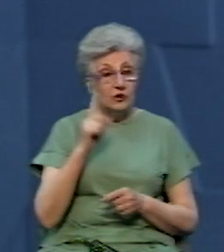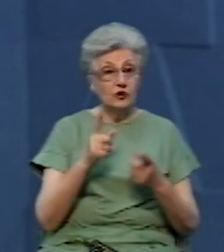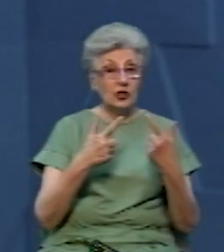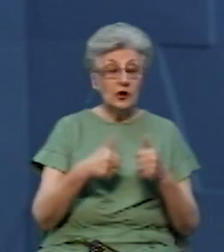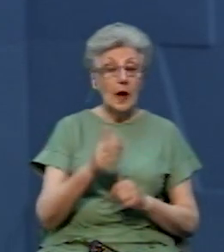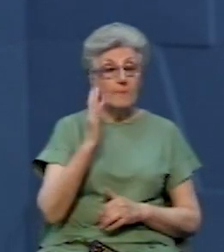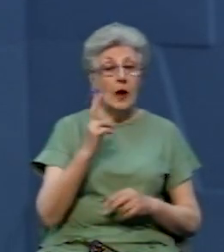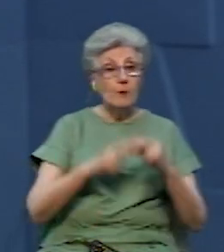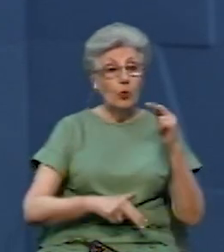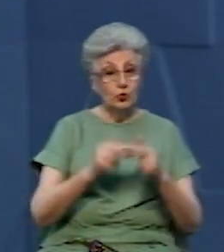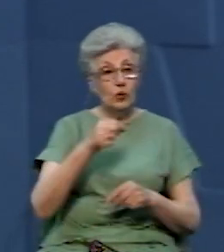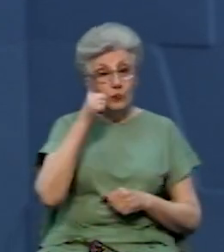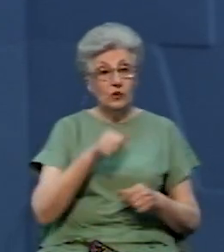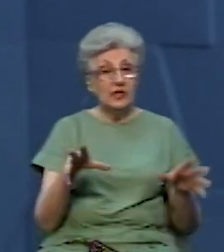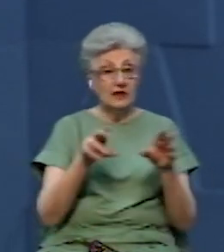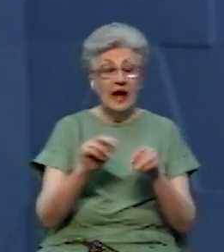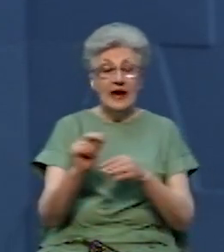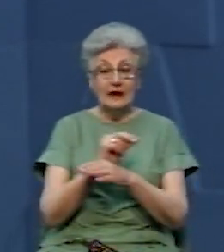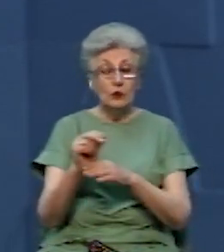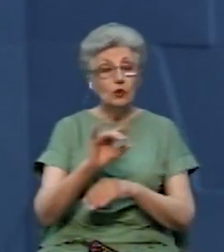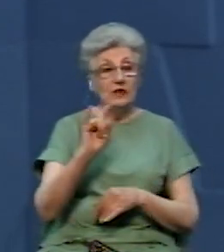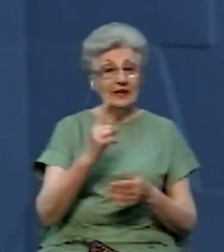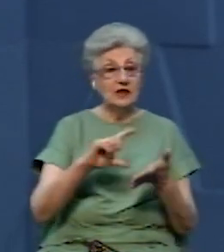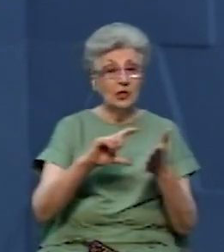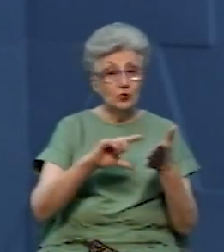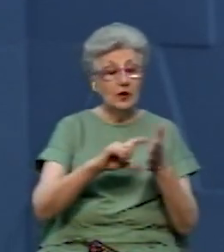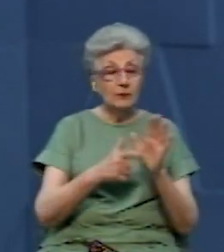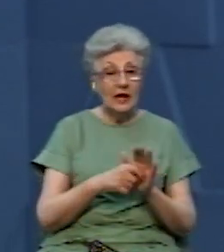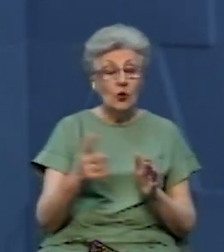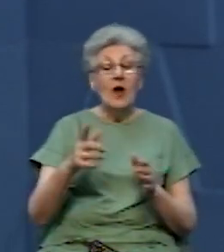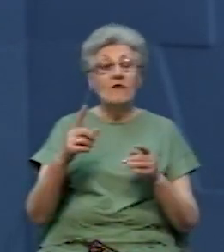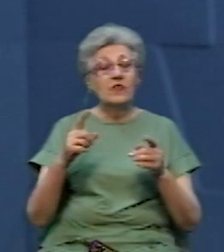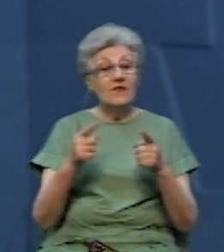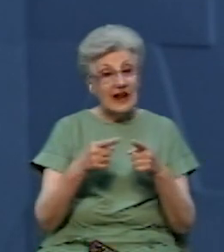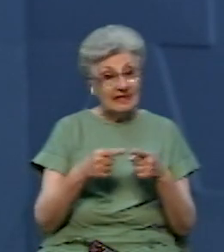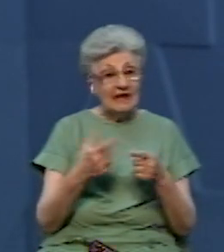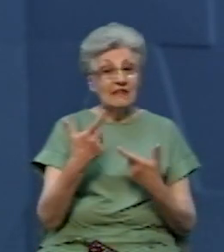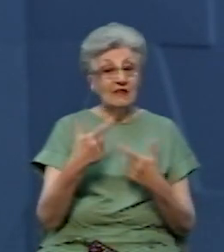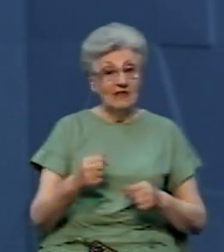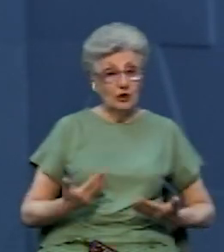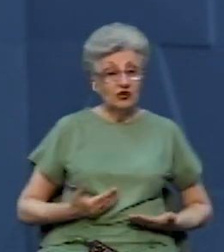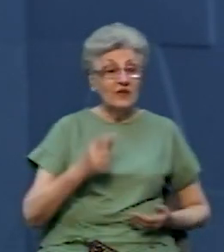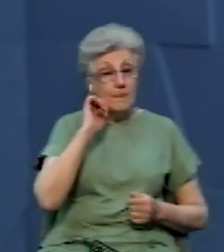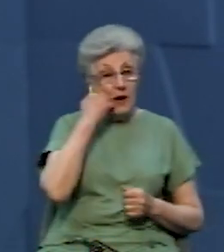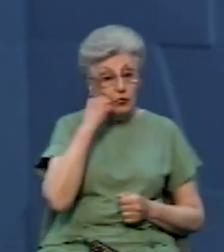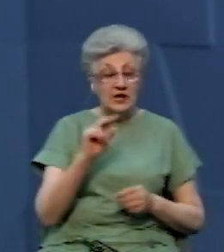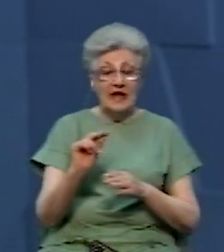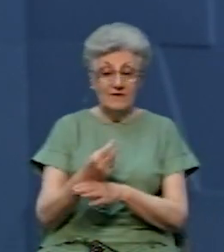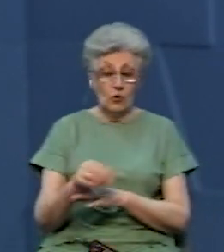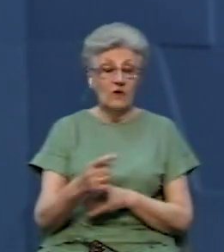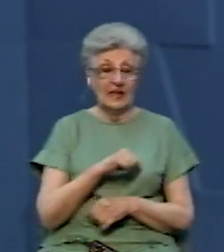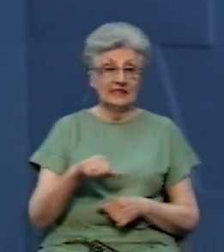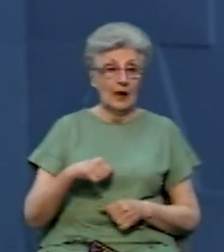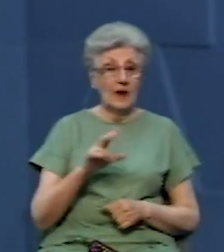Україну разом» ремонтують дитячу кімнату в квартирі, в якій бабуся сама виховує чотирьох онуків та правнука. Детальніше дивіться у